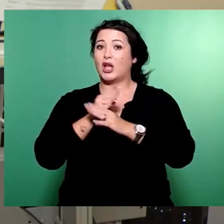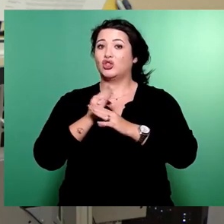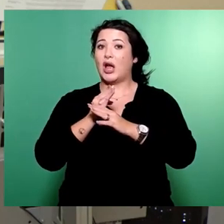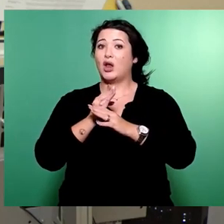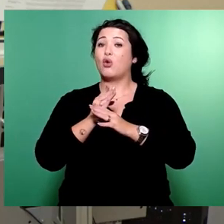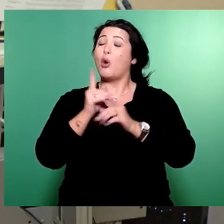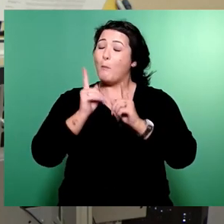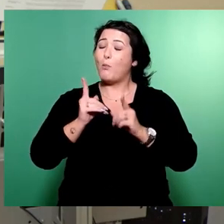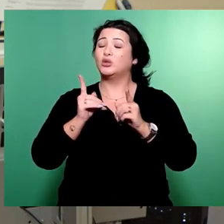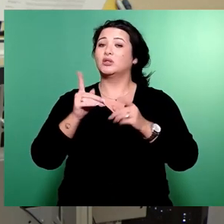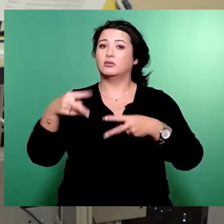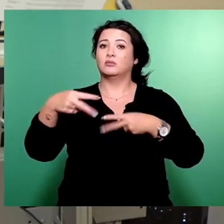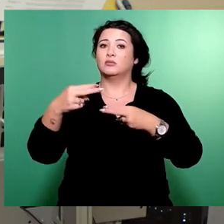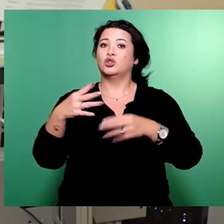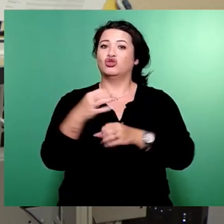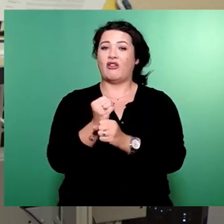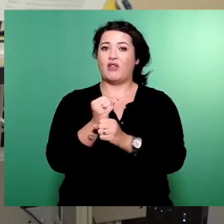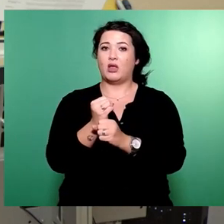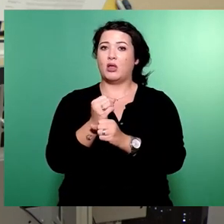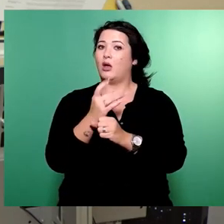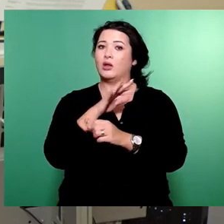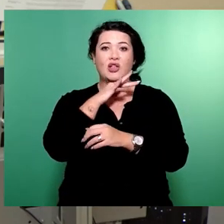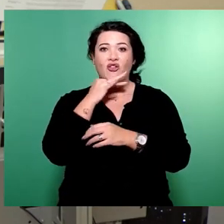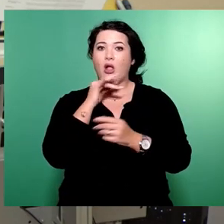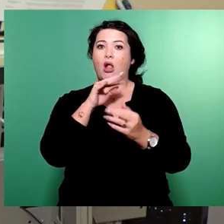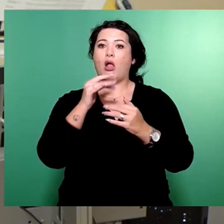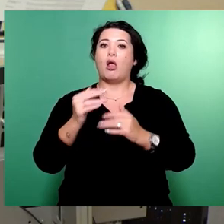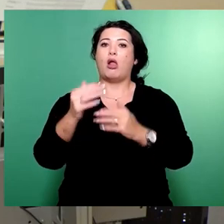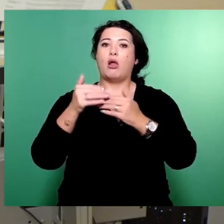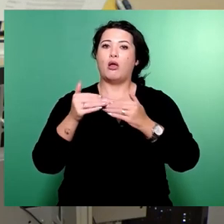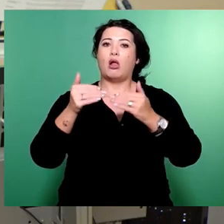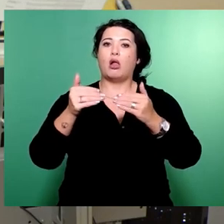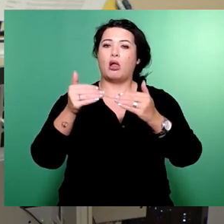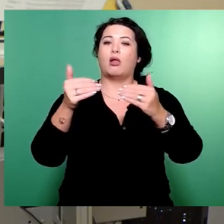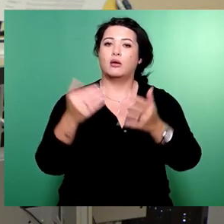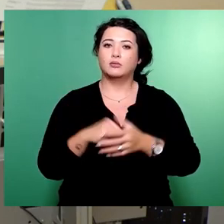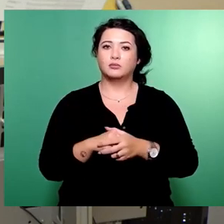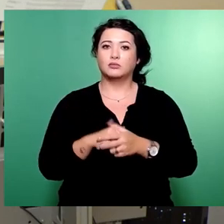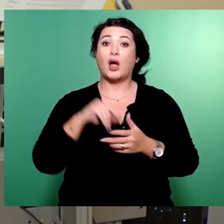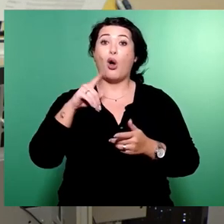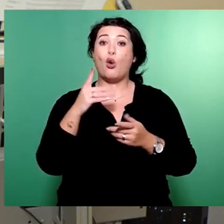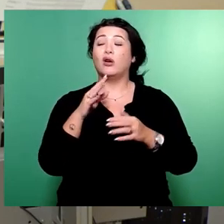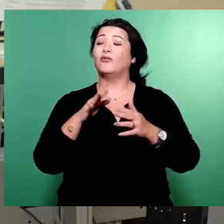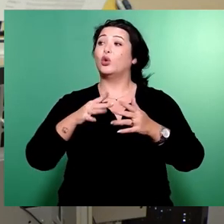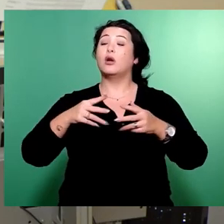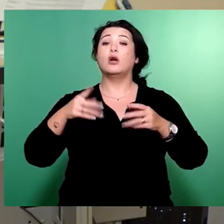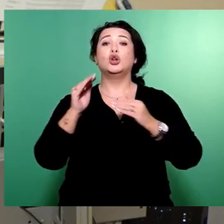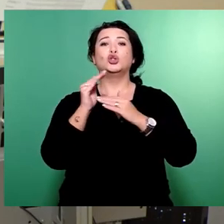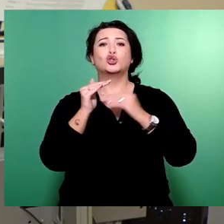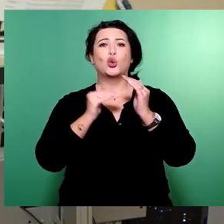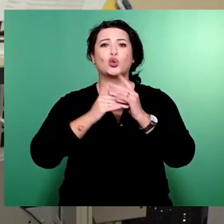Gerade jetzt ist es wichtig, gewachsene Strukturen, insbesondere